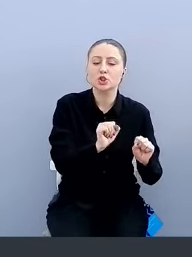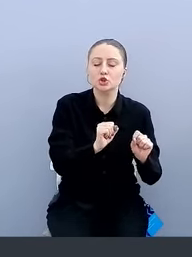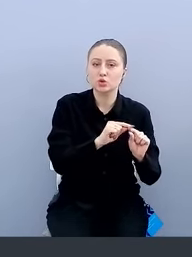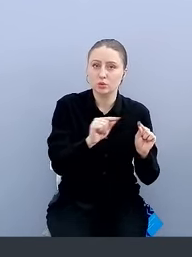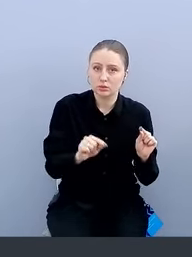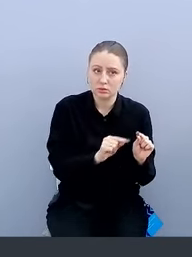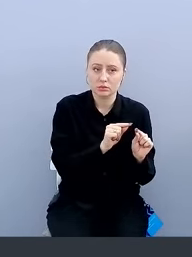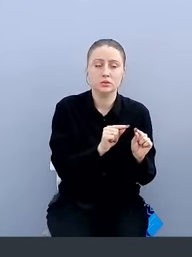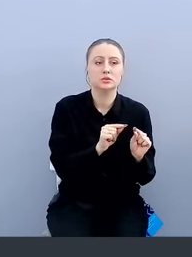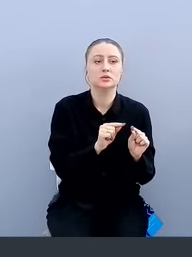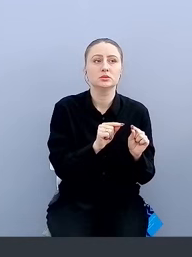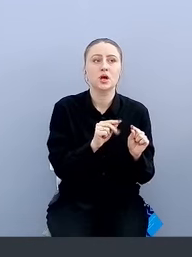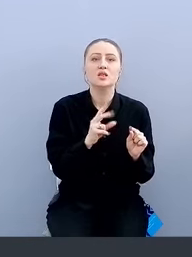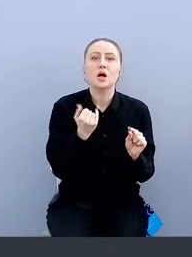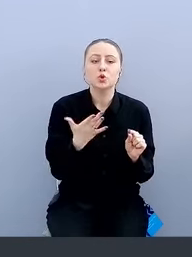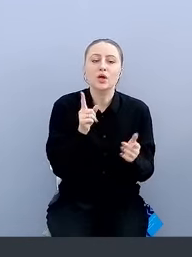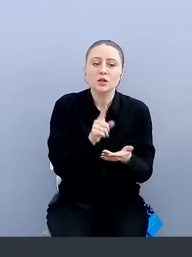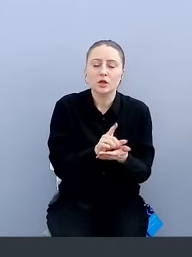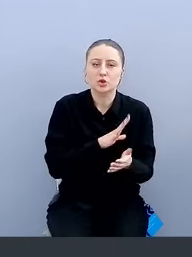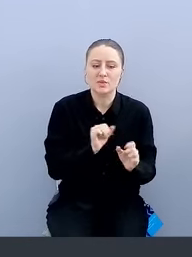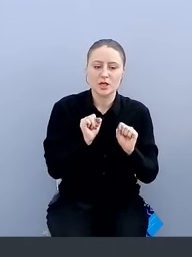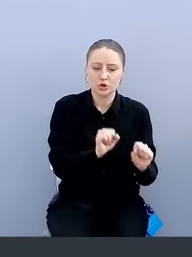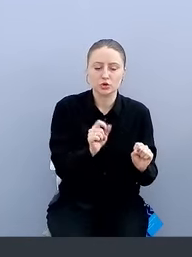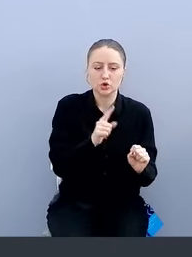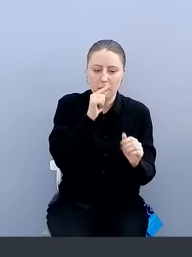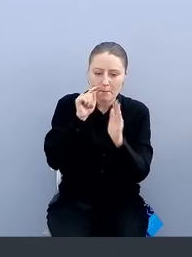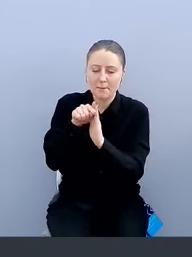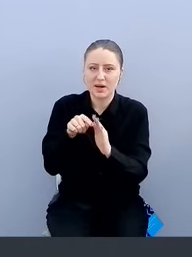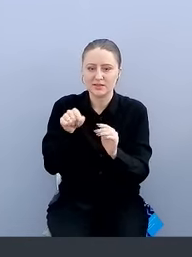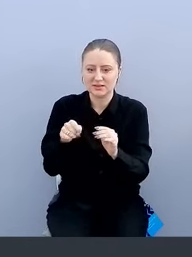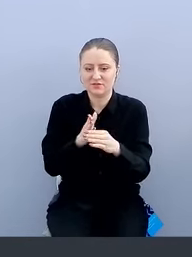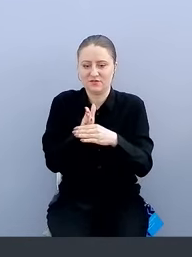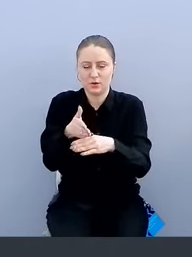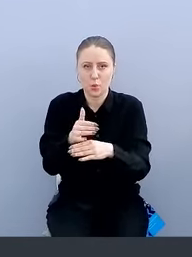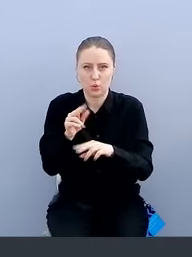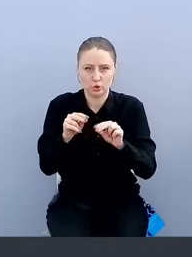оценку, насколько должно быть защищено устройство, попасть в конкретную админку и пустят или нет.